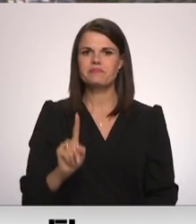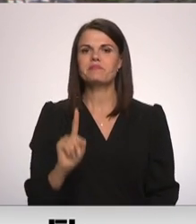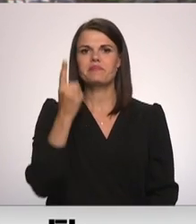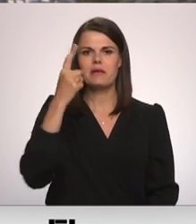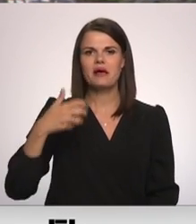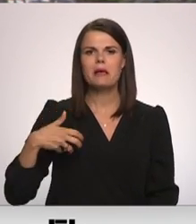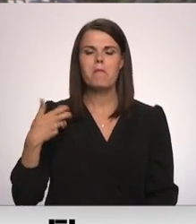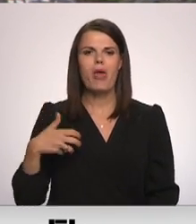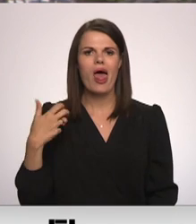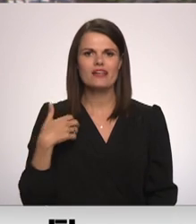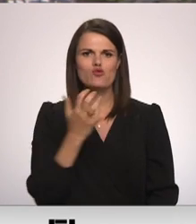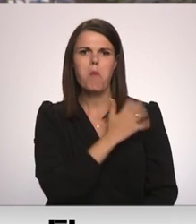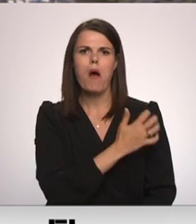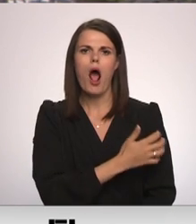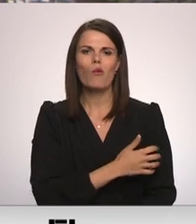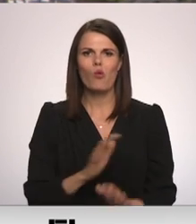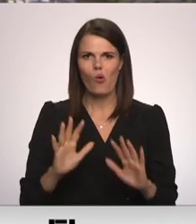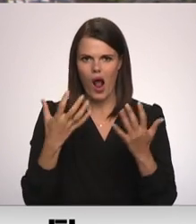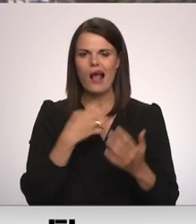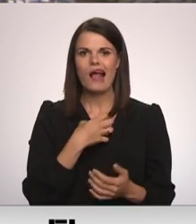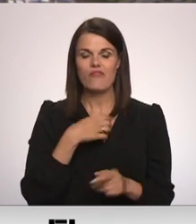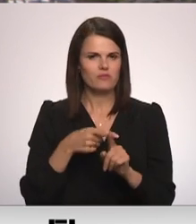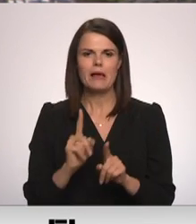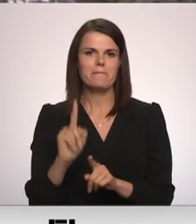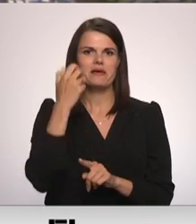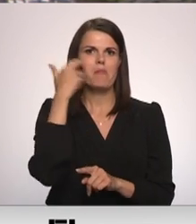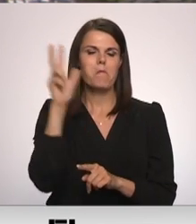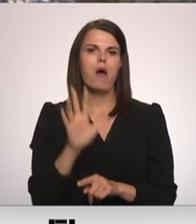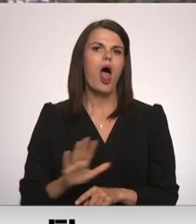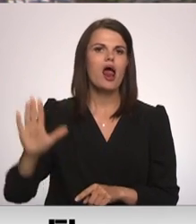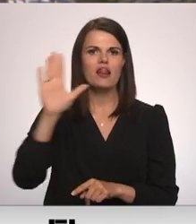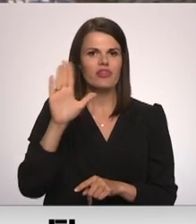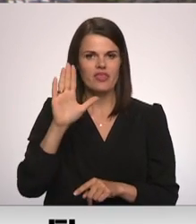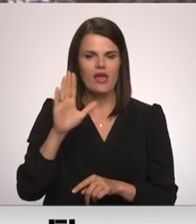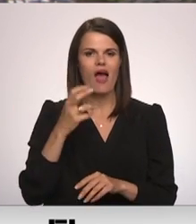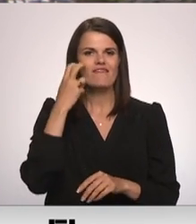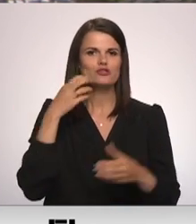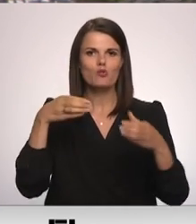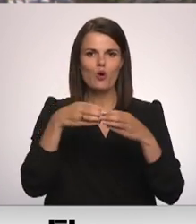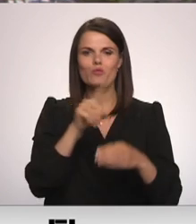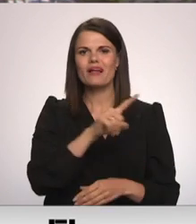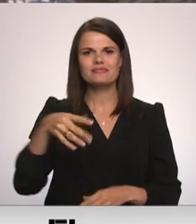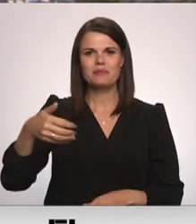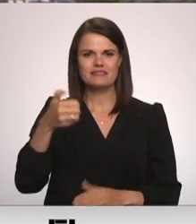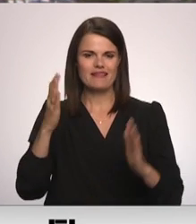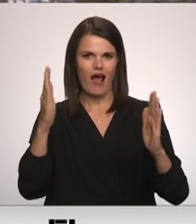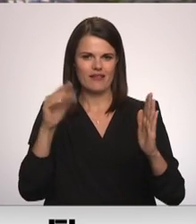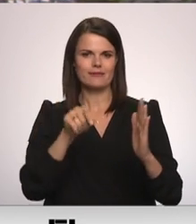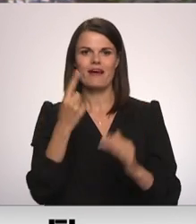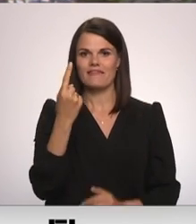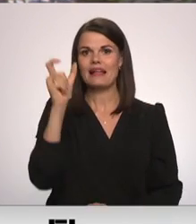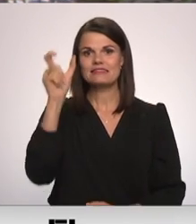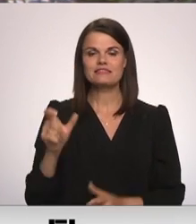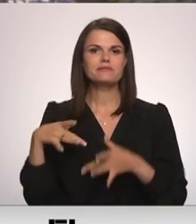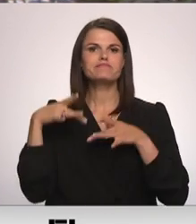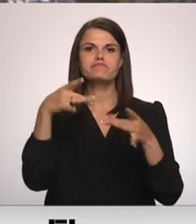pērtiķu baku gadījums, un tas ir arī pirmais Baltijā. Saslimušais vecuma grupā līdz 50 gadiem inficējies kādā no Eiropas